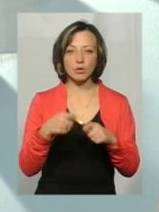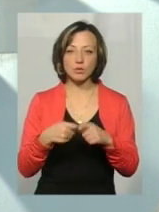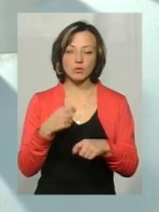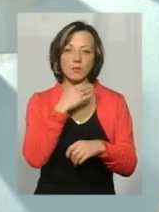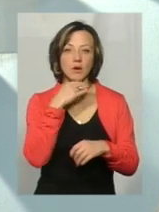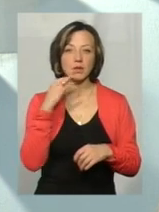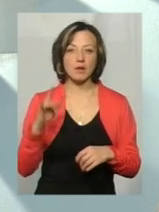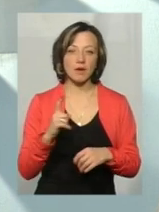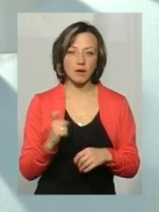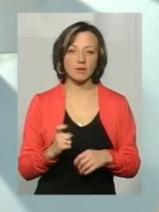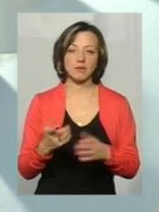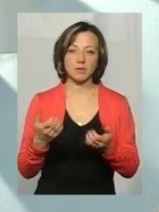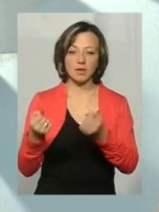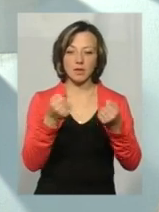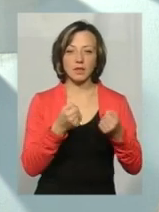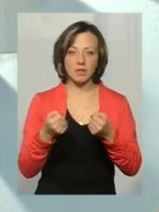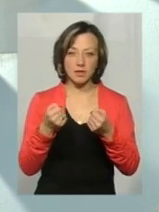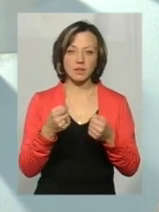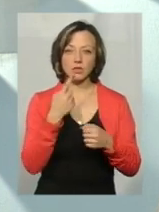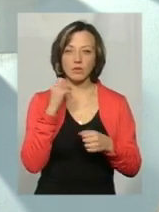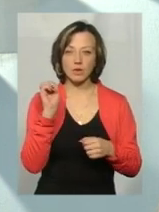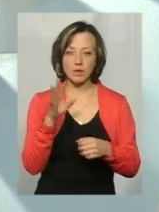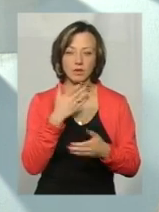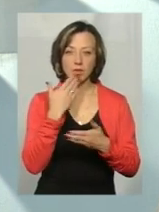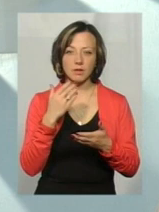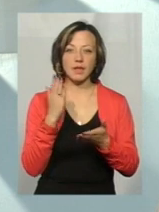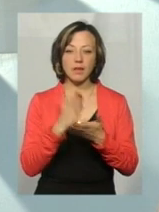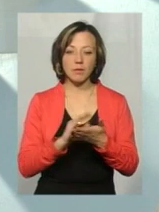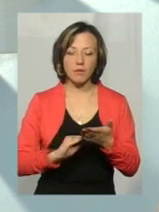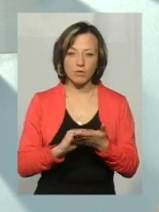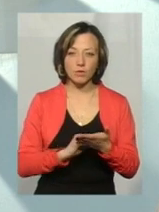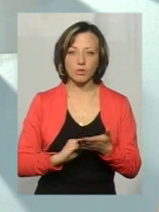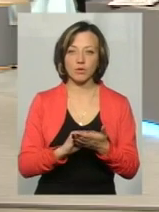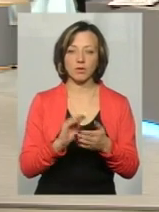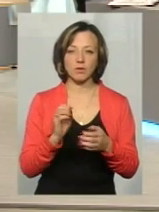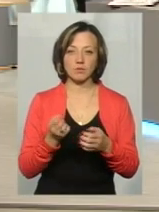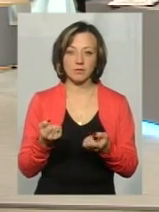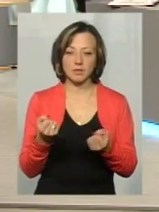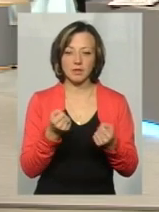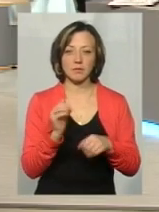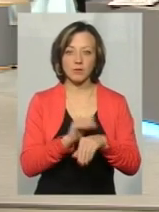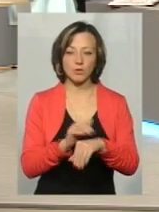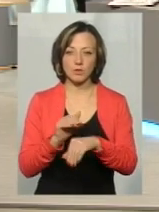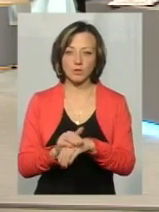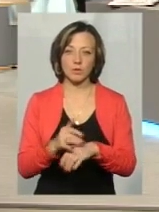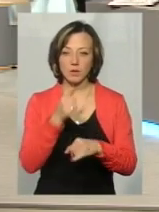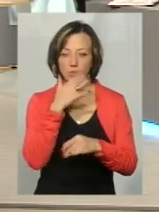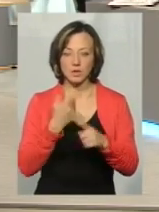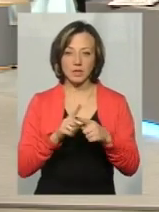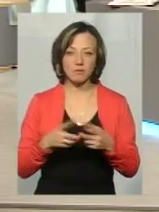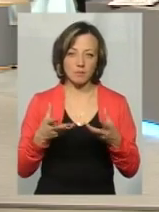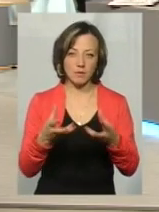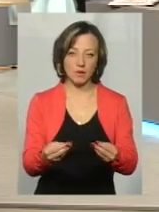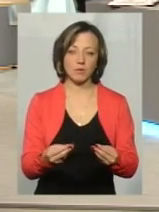неодноразово. Тобто, вона їздить на червоний слав світофор, і не має повторності в цих правопорушень. Вона їздить, і ми фіксуємо це, і не можемо на цих водій